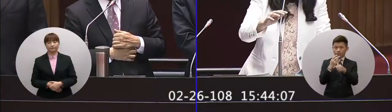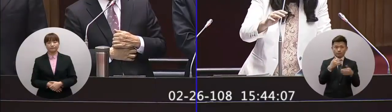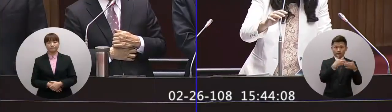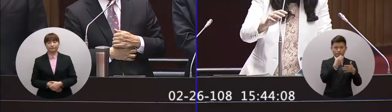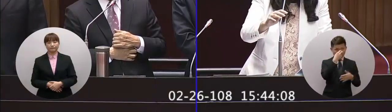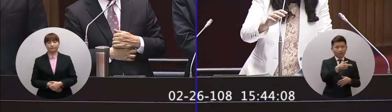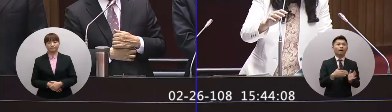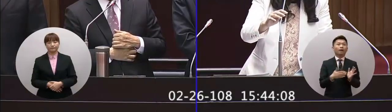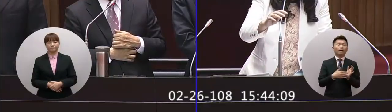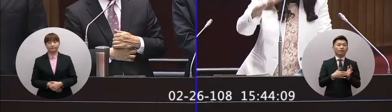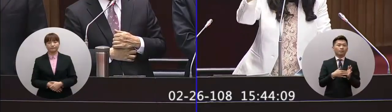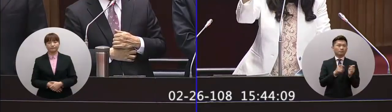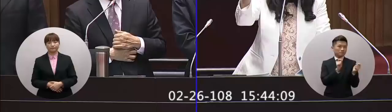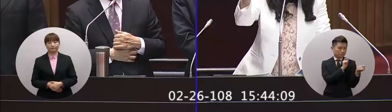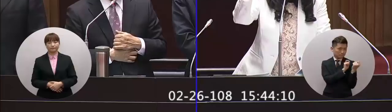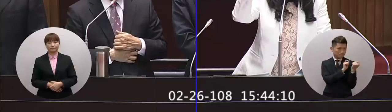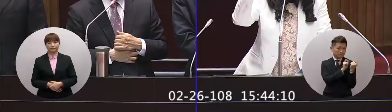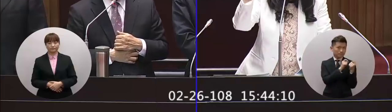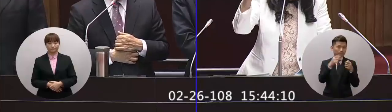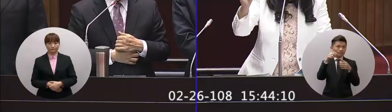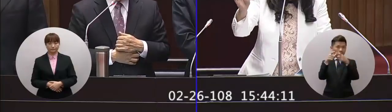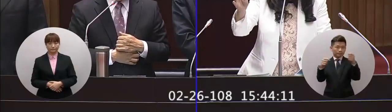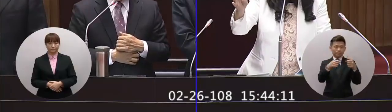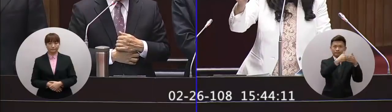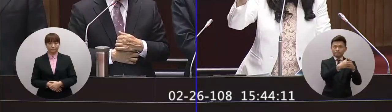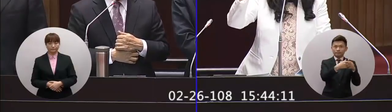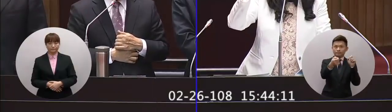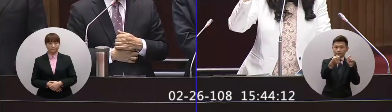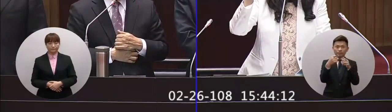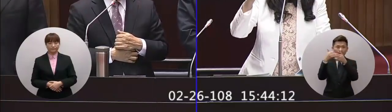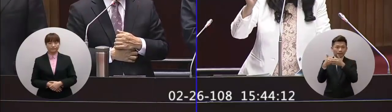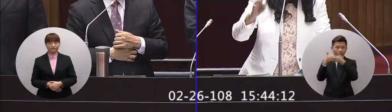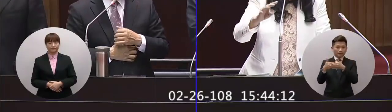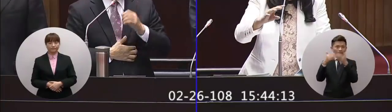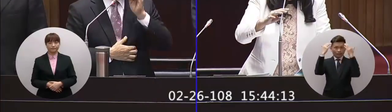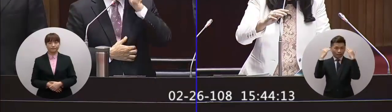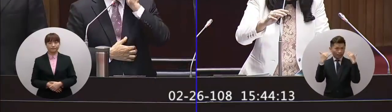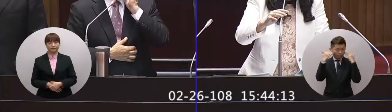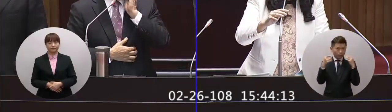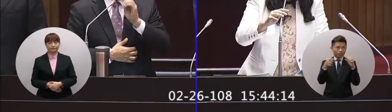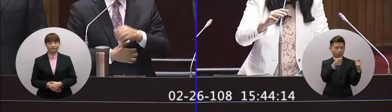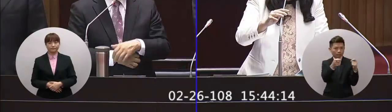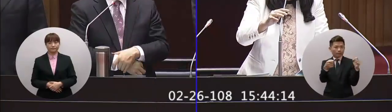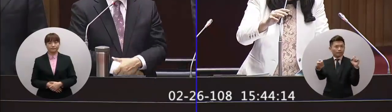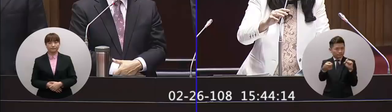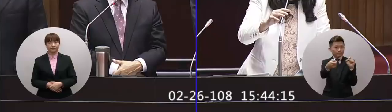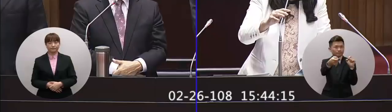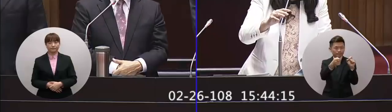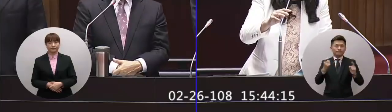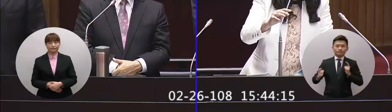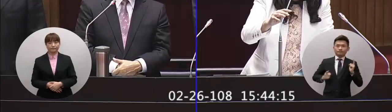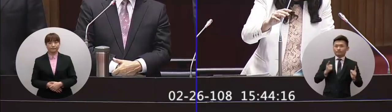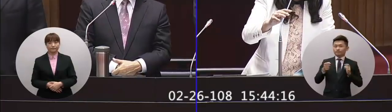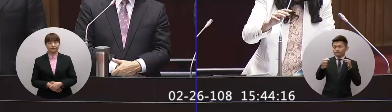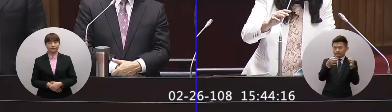很快的我們可以知道中日關係回溫朝鮮半島的狀況也好轉所以現在很快中日韓的這個自貿協定就